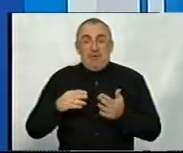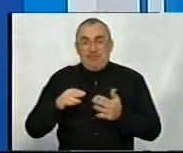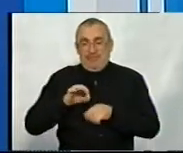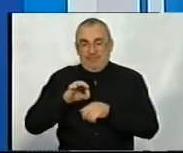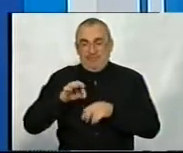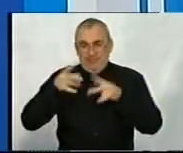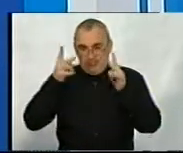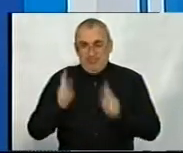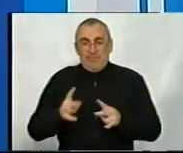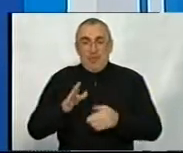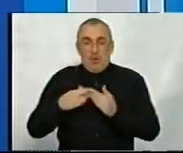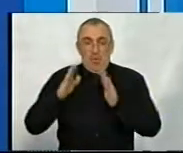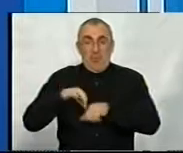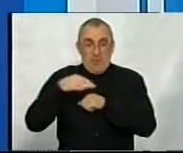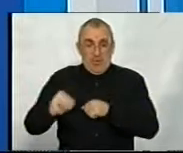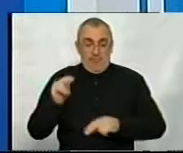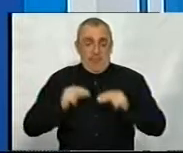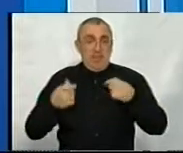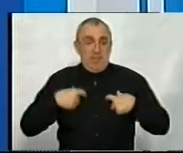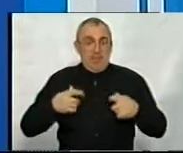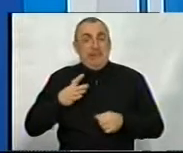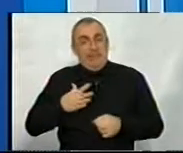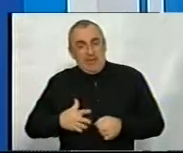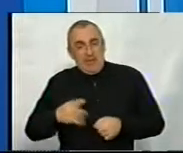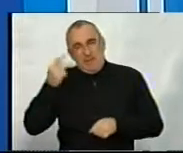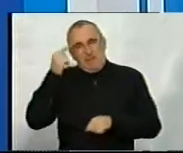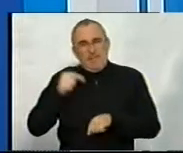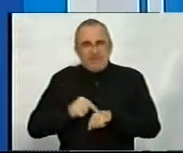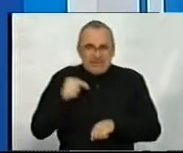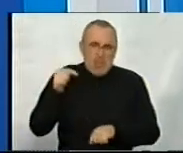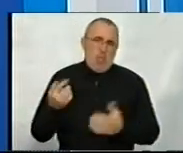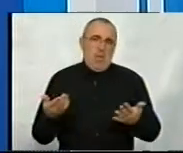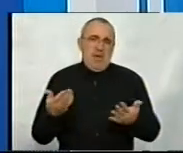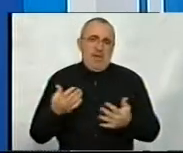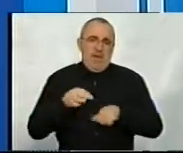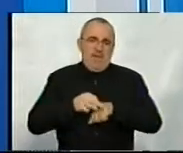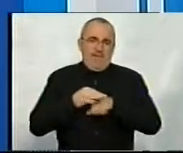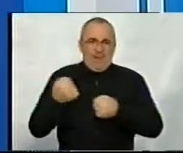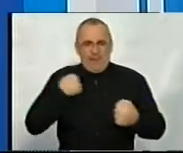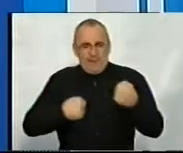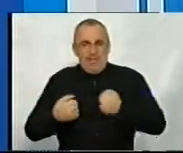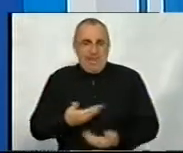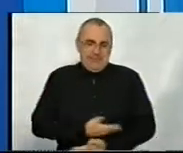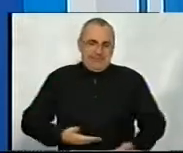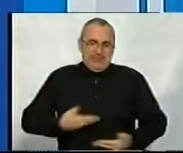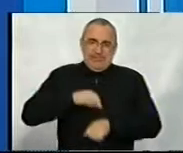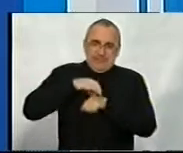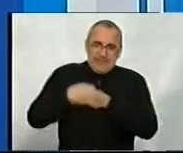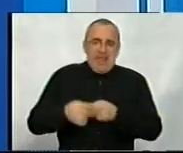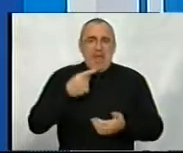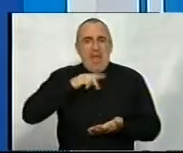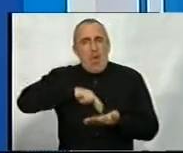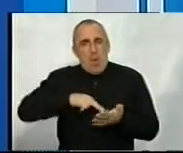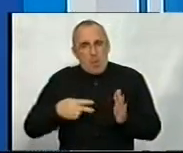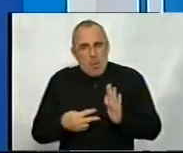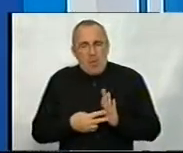насилля, вважають себе такими, терплять психологічне, фізичне, сексуальне насилля, економічне.